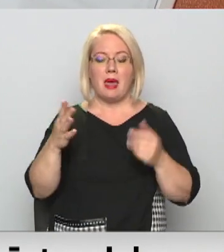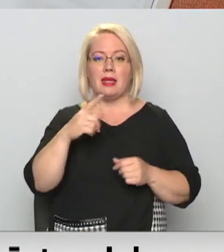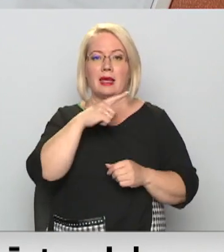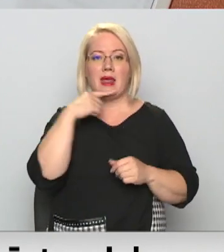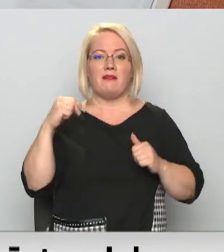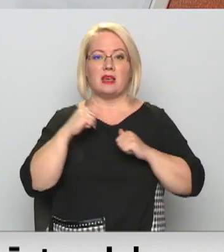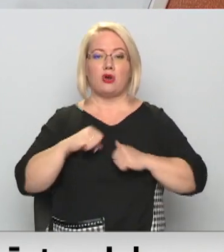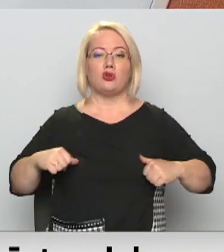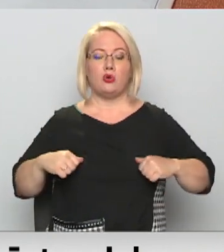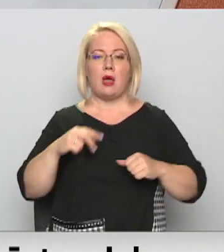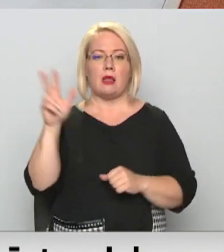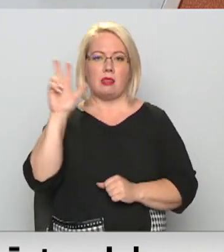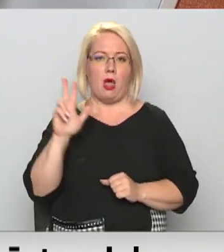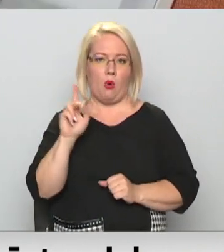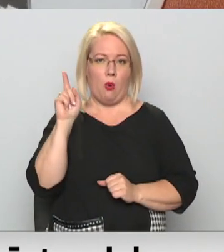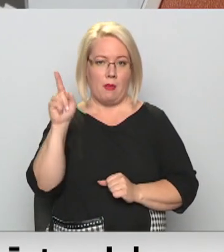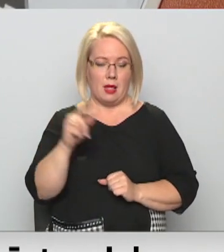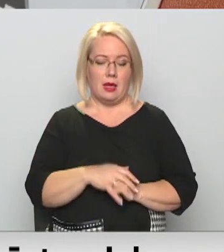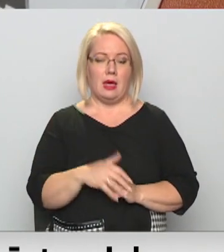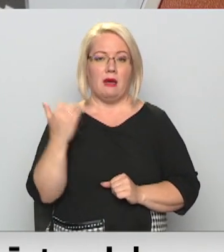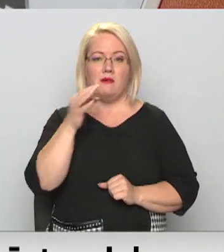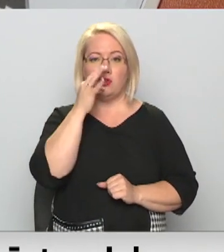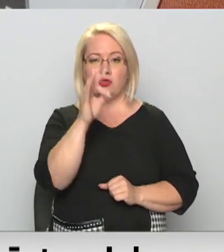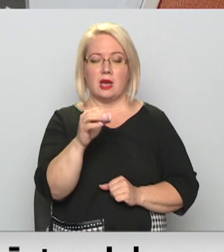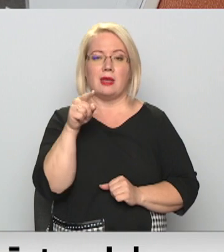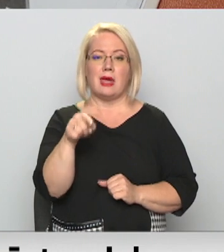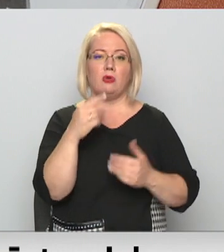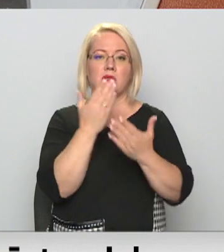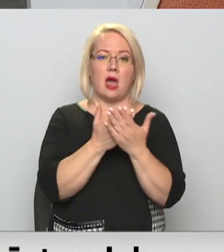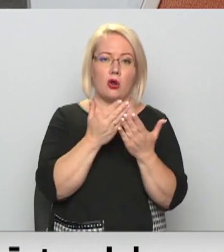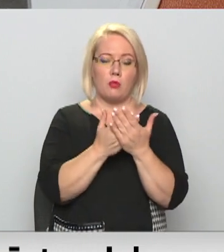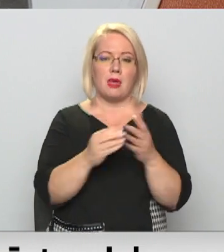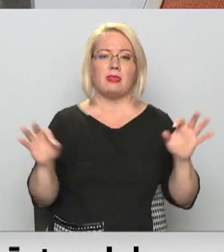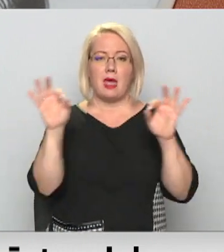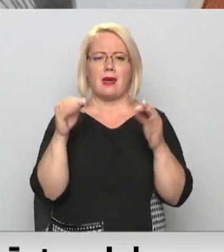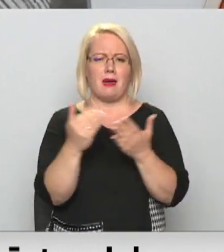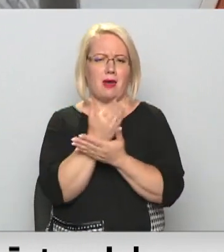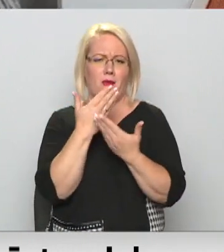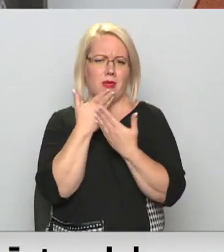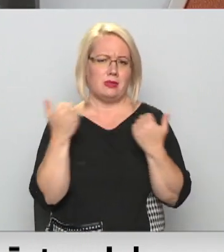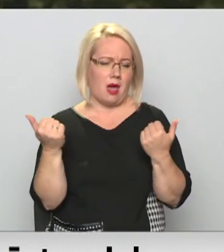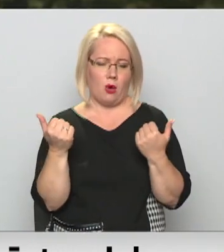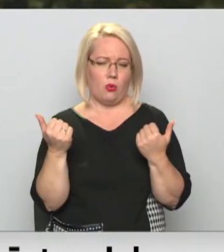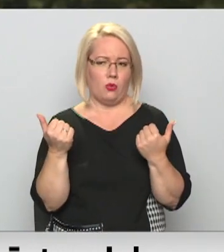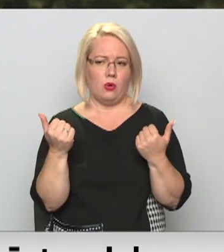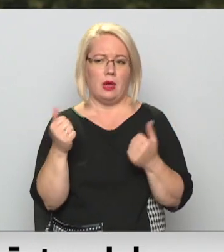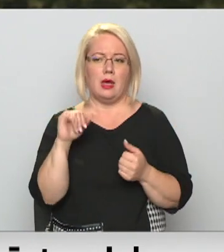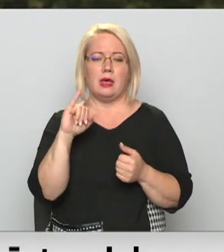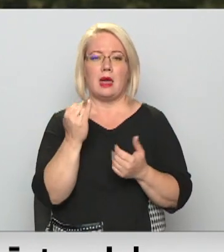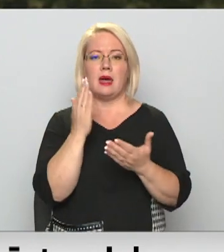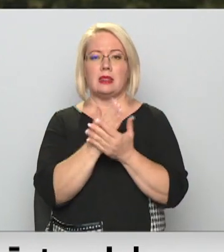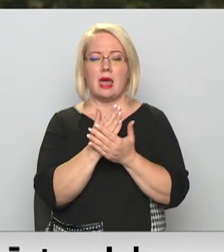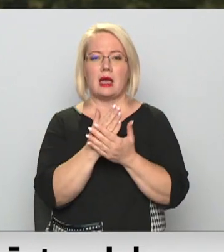Daugavpilī. Pa lieliem jau tajās argumentos jau nekā jauna nav. Ja tiek